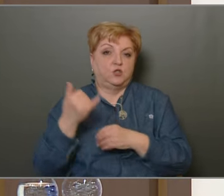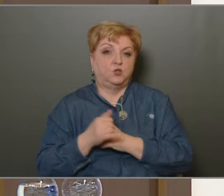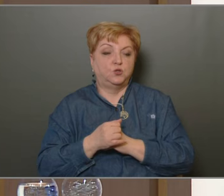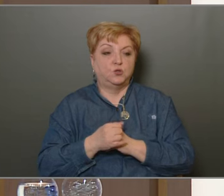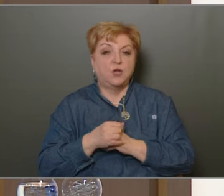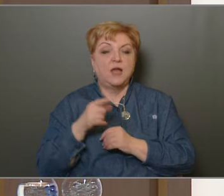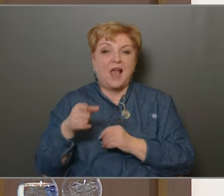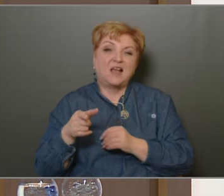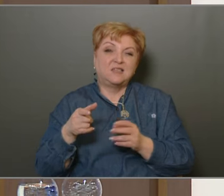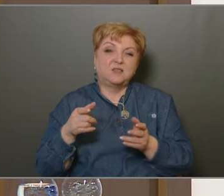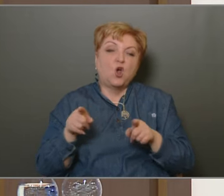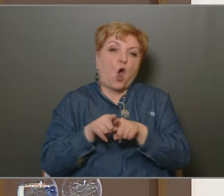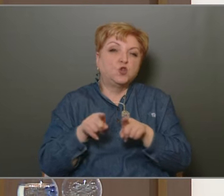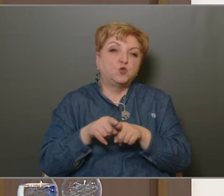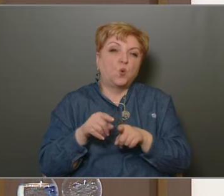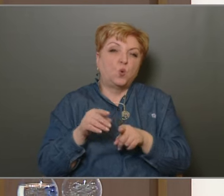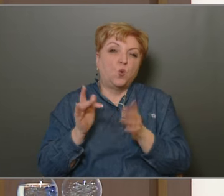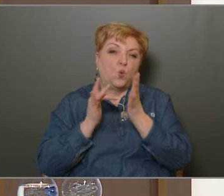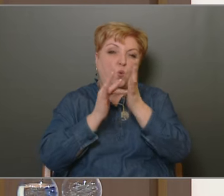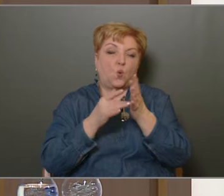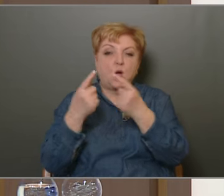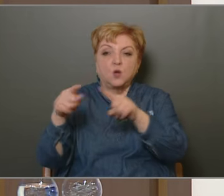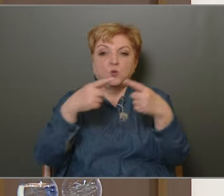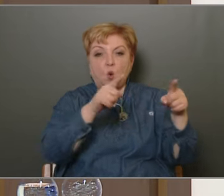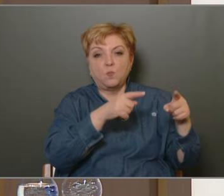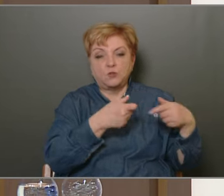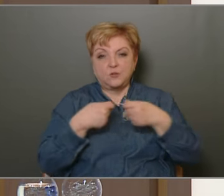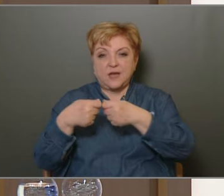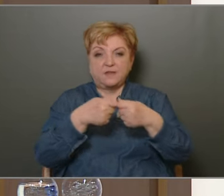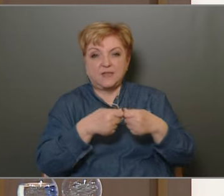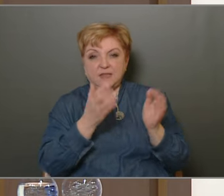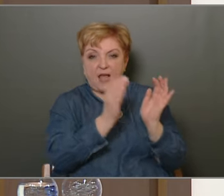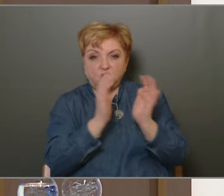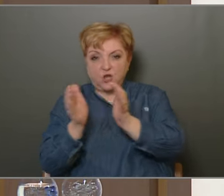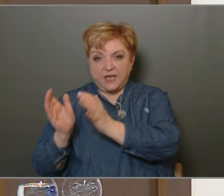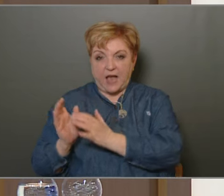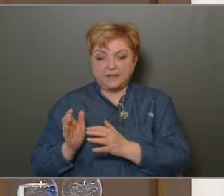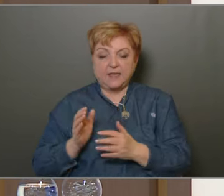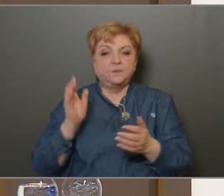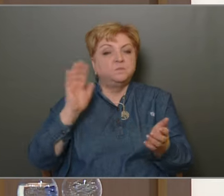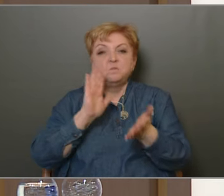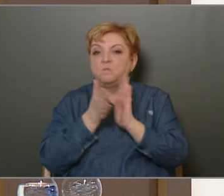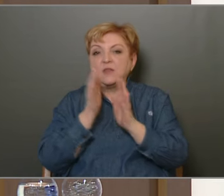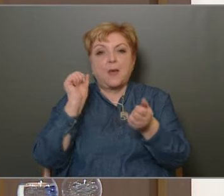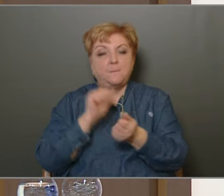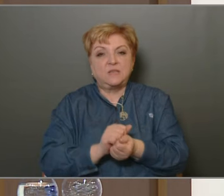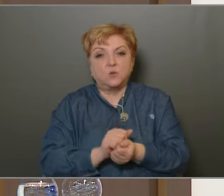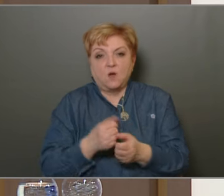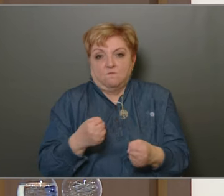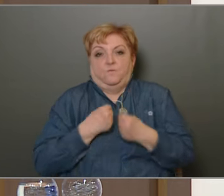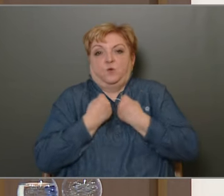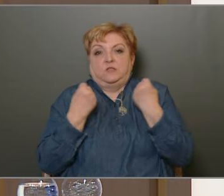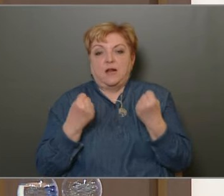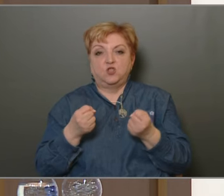Ilyen szempontból ez hasonló jelenség a különböző szervezeti egységeinknél. Ez minden bizony azért az a